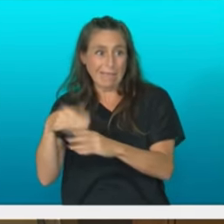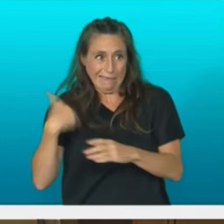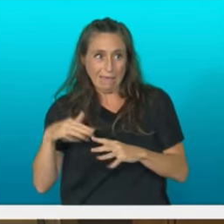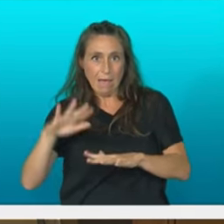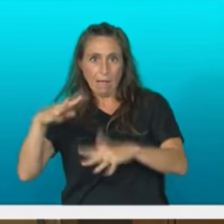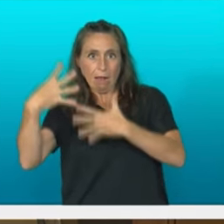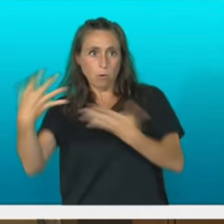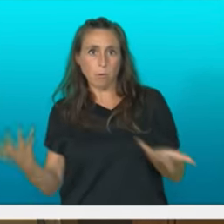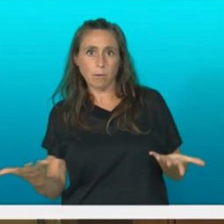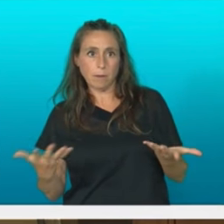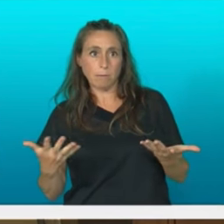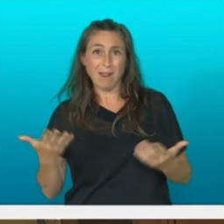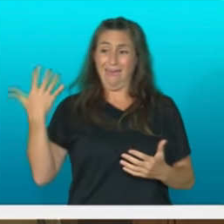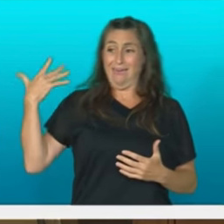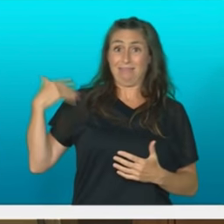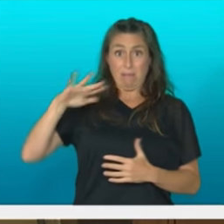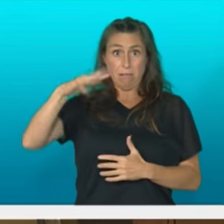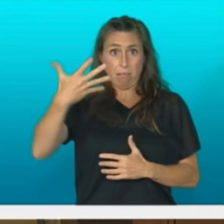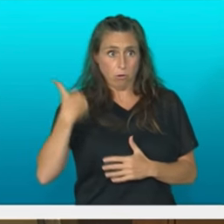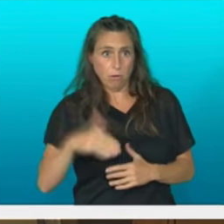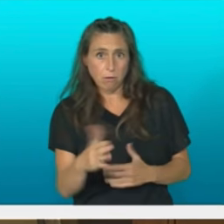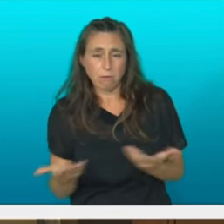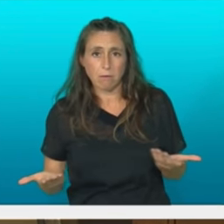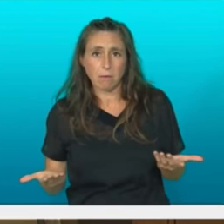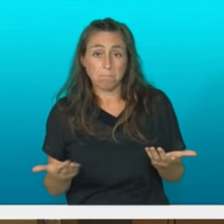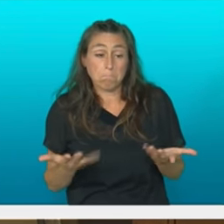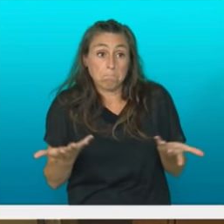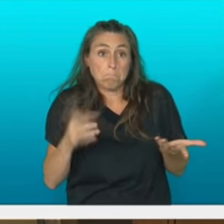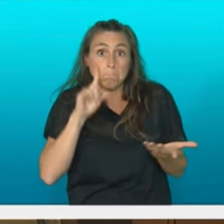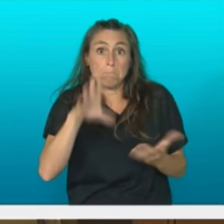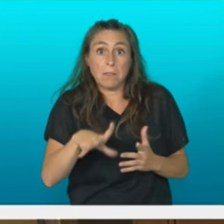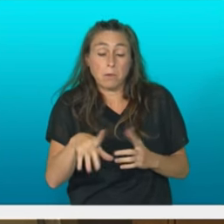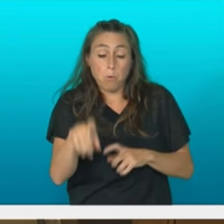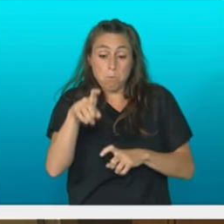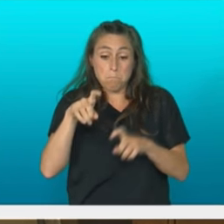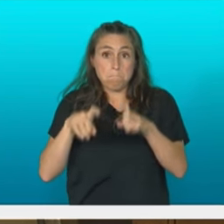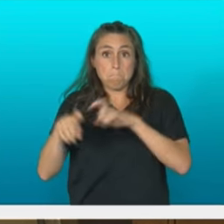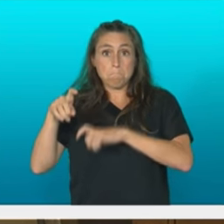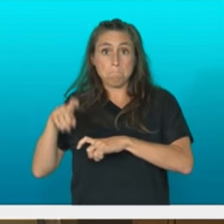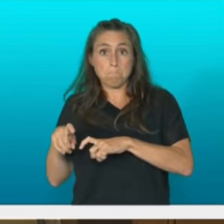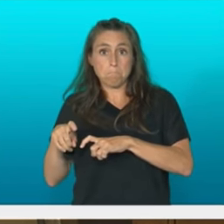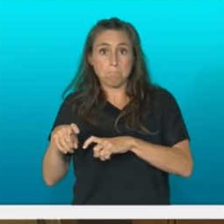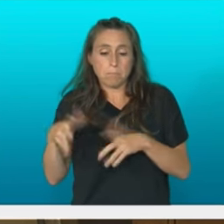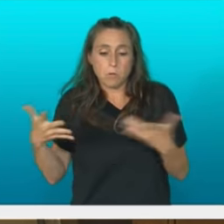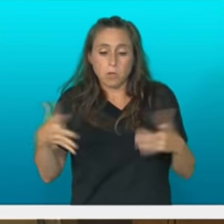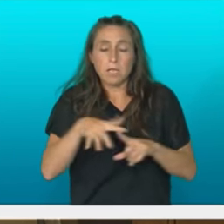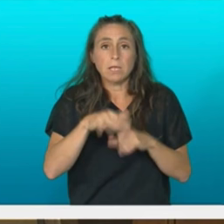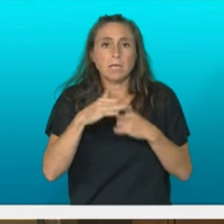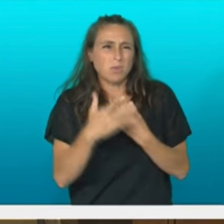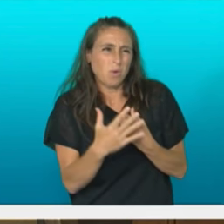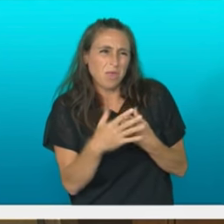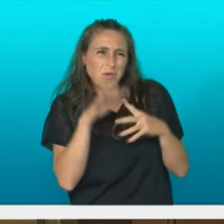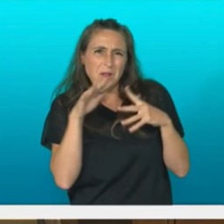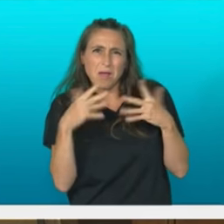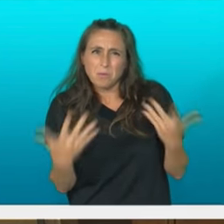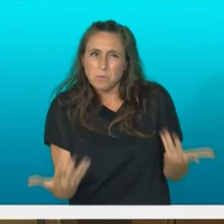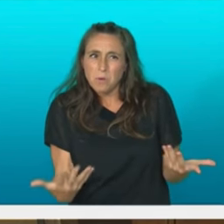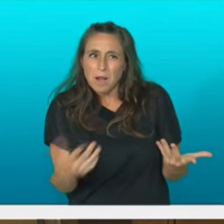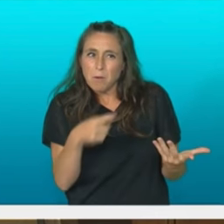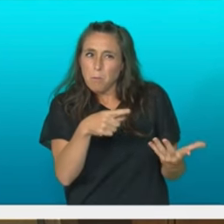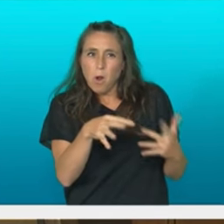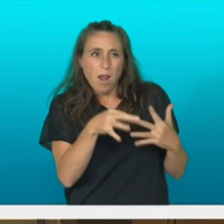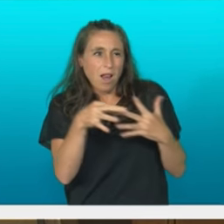baina bosgarren izan ginenean. Beraz, atzera egin dugu. Eta egoera honetan, lidergo falta horrekin